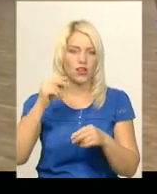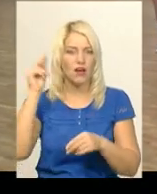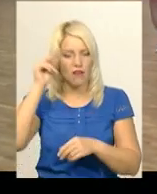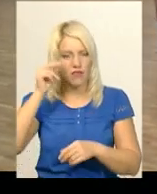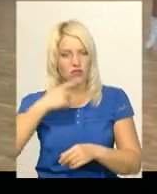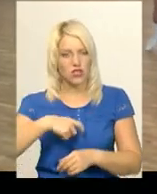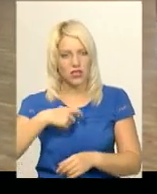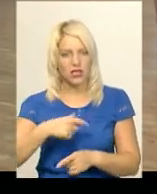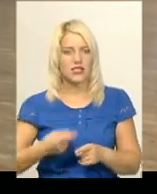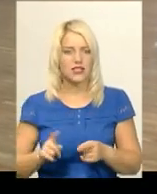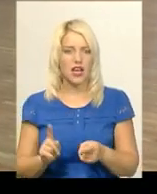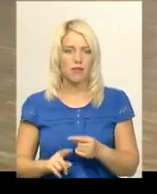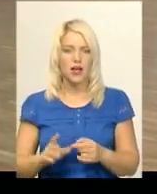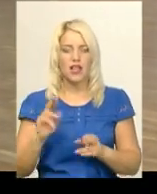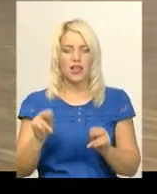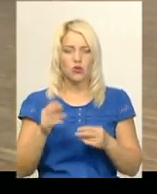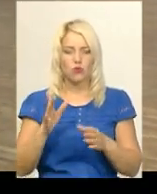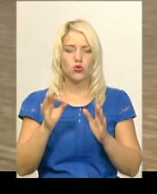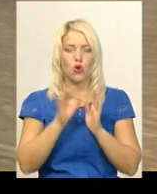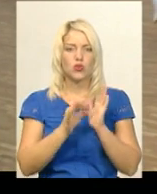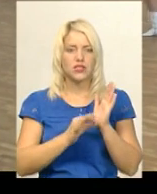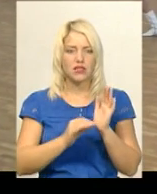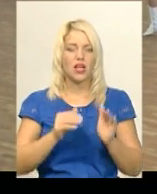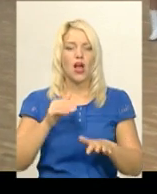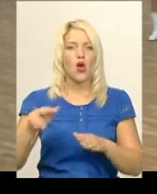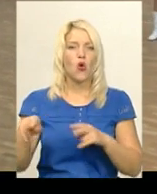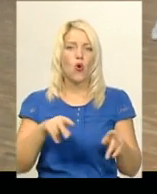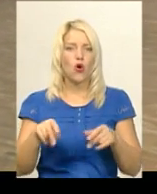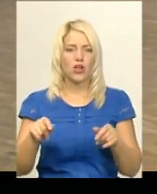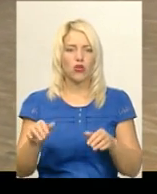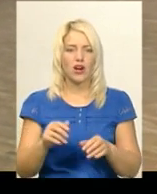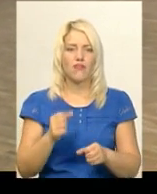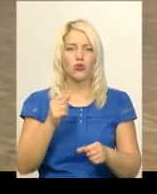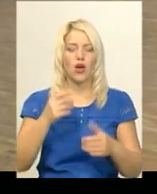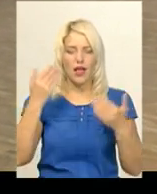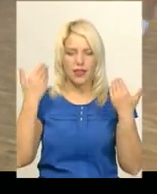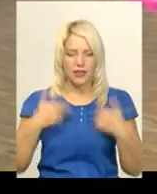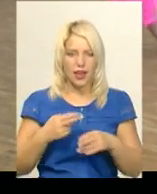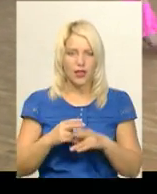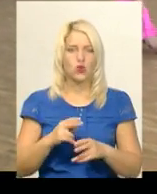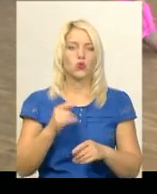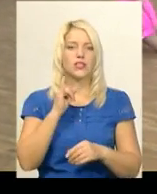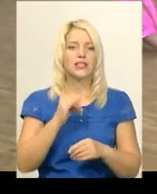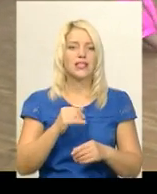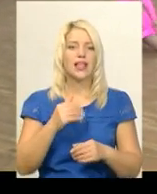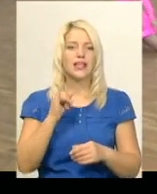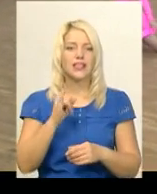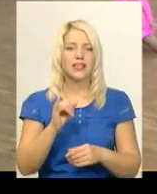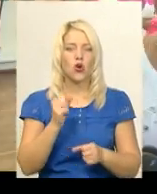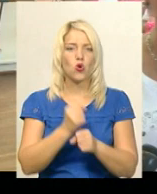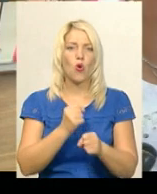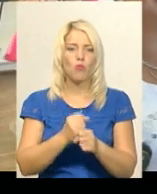Європи з мажорет спорту в дівчат оцінюватимуть хореографію, техніку тіла і роботу з паличкою. Хореографію хмельничанкам ставить Наталія